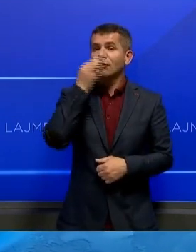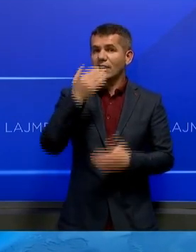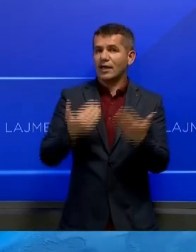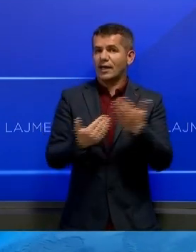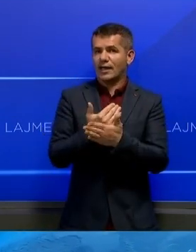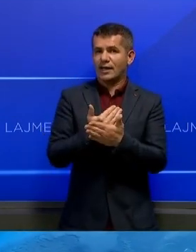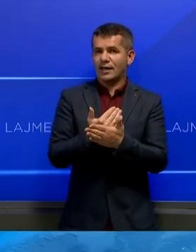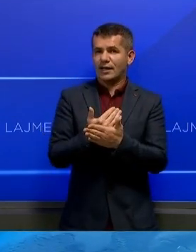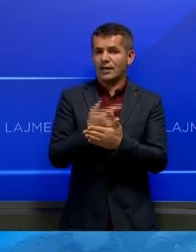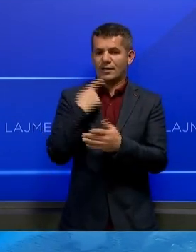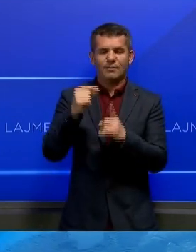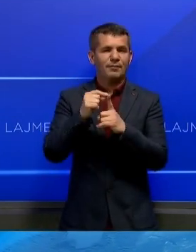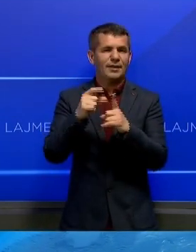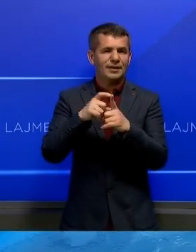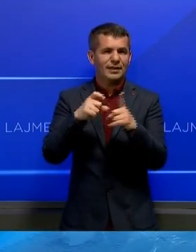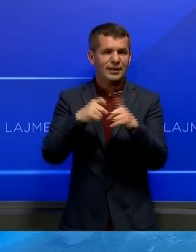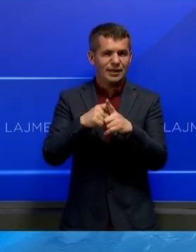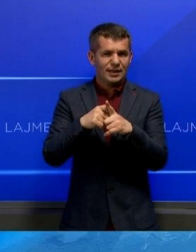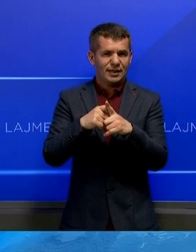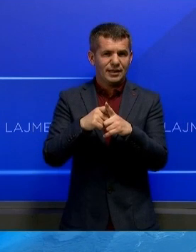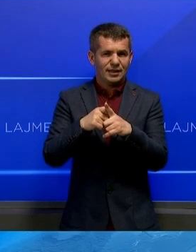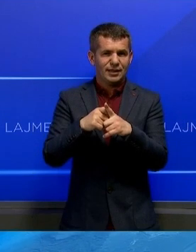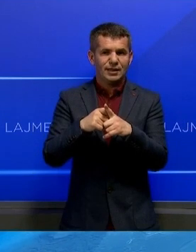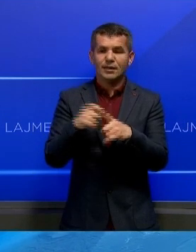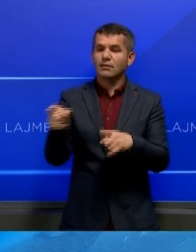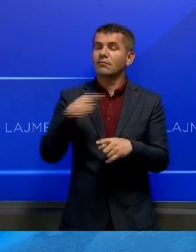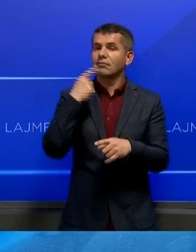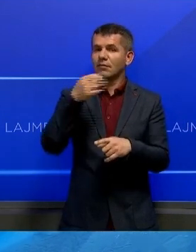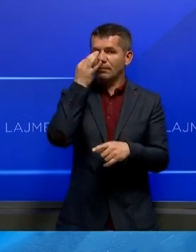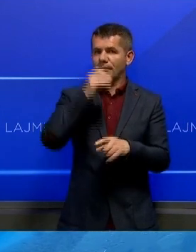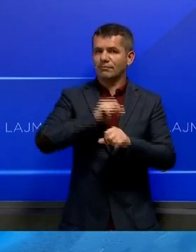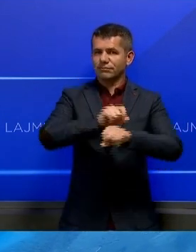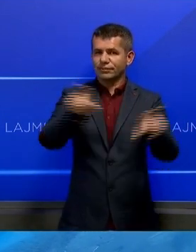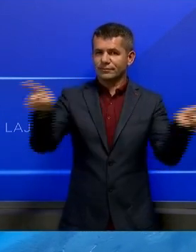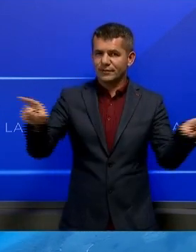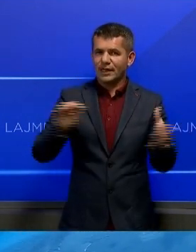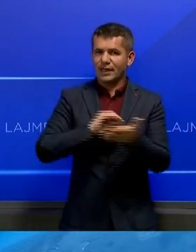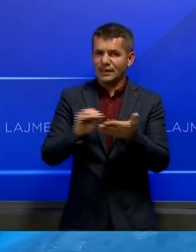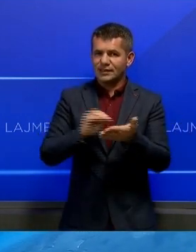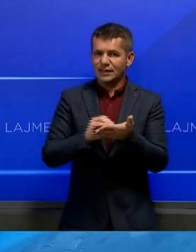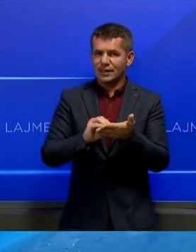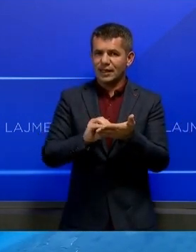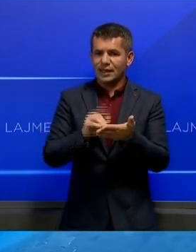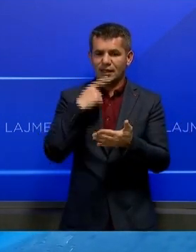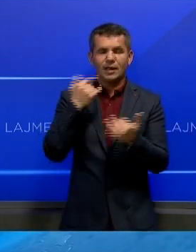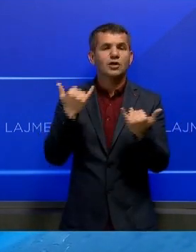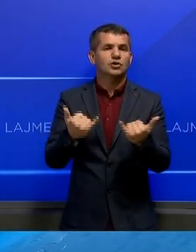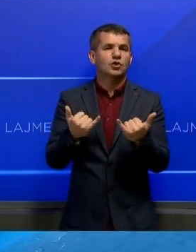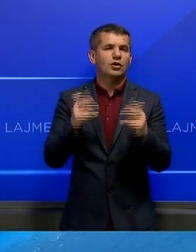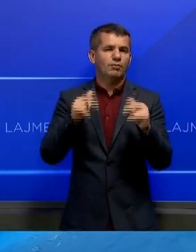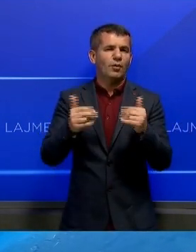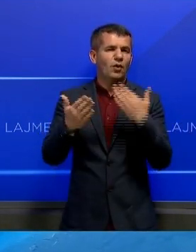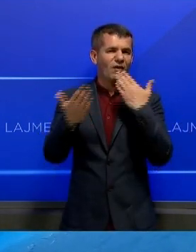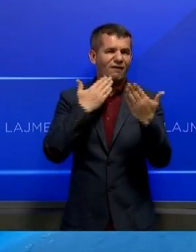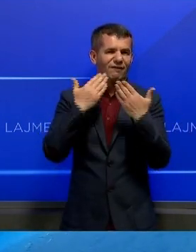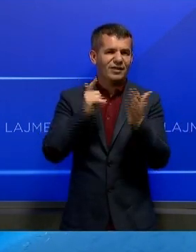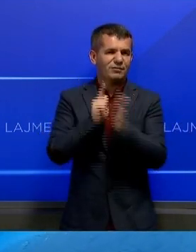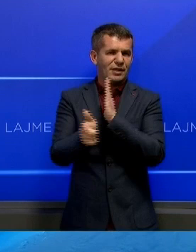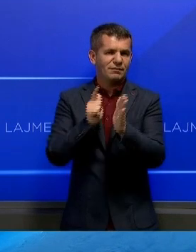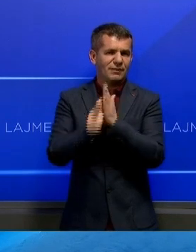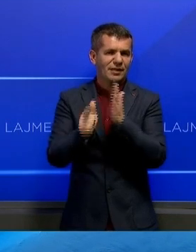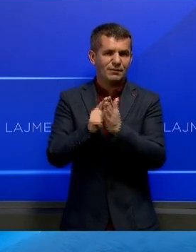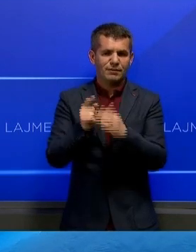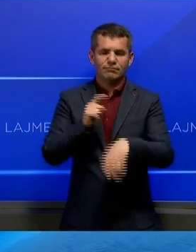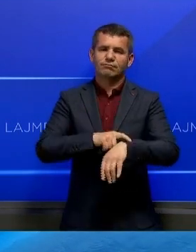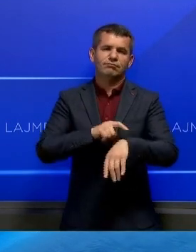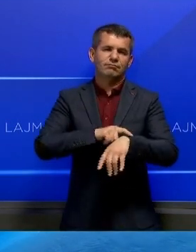po erdin nga partija demokratike e Kosovës e cila përmes një njëftimi për media ka bërë të ditur që do t'ket një konferensë të jashtë gjakonsh me dyku